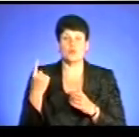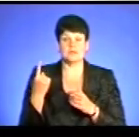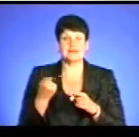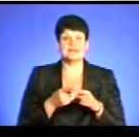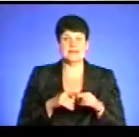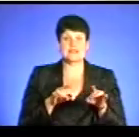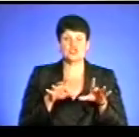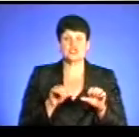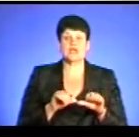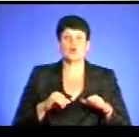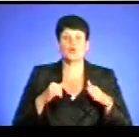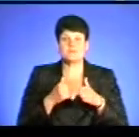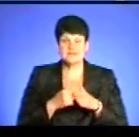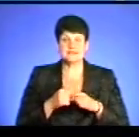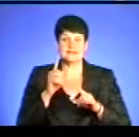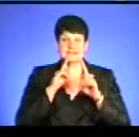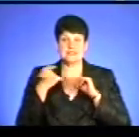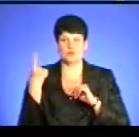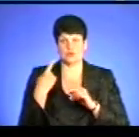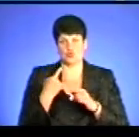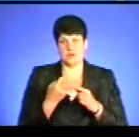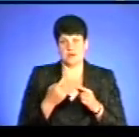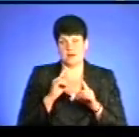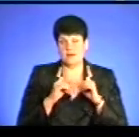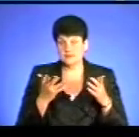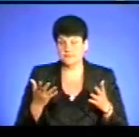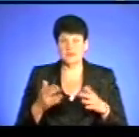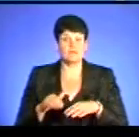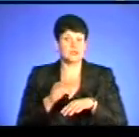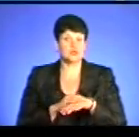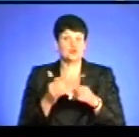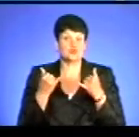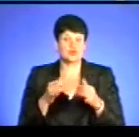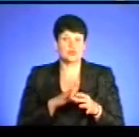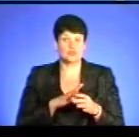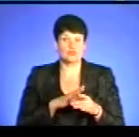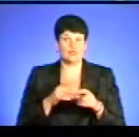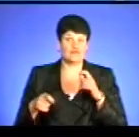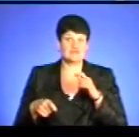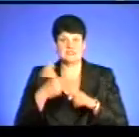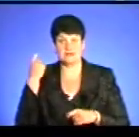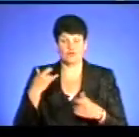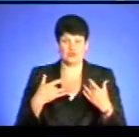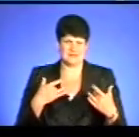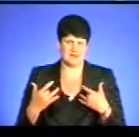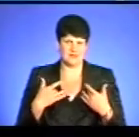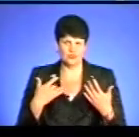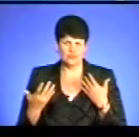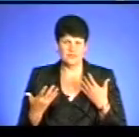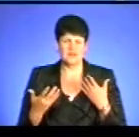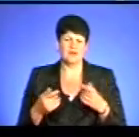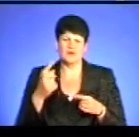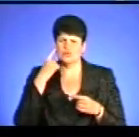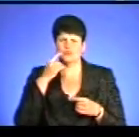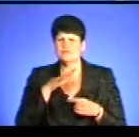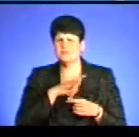комісії чи обласної Це рішення комісії і сесія обласної ради. Сьогодні, фактично, відбувся зрив концерту раніше. Я думаю, певно, що він відбувся